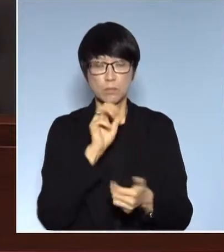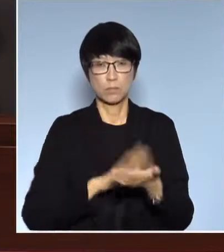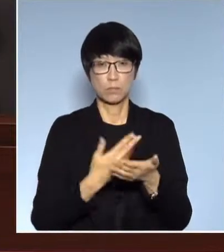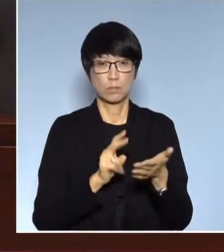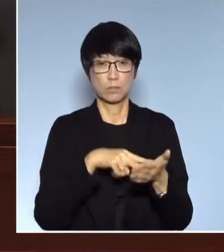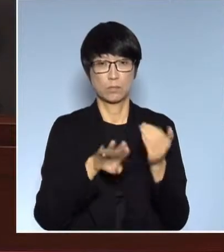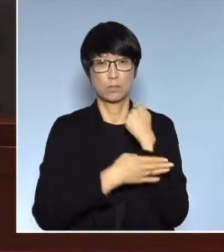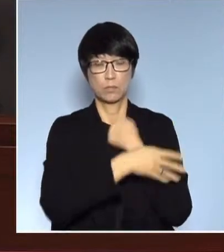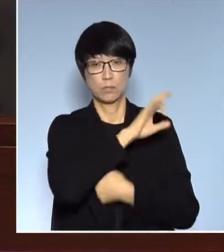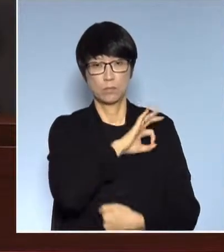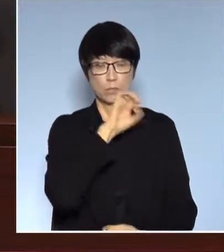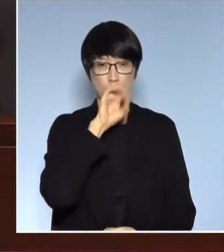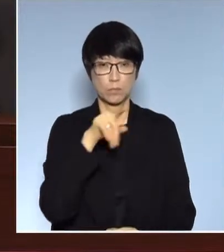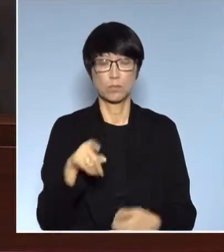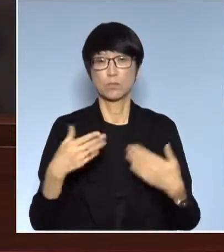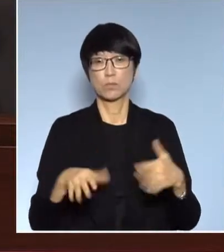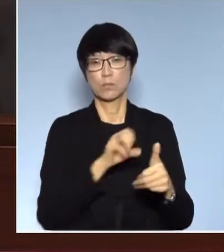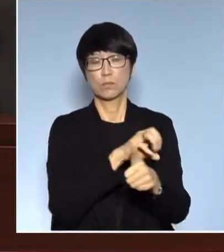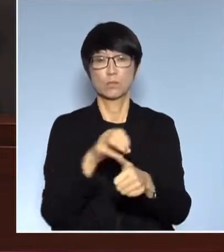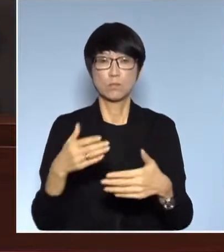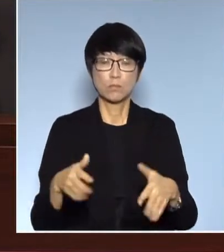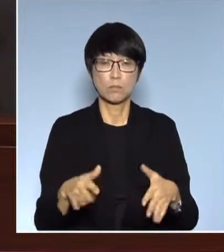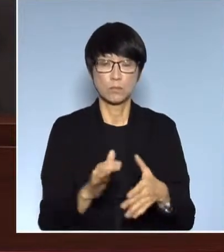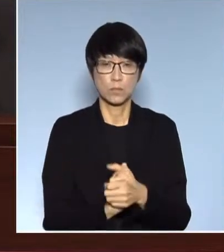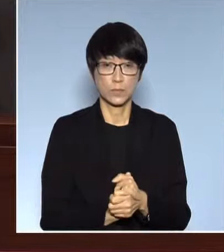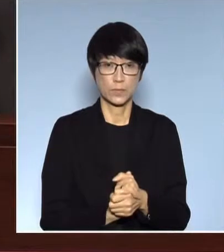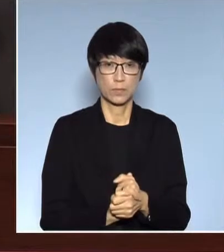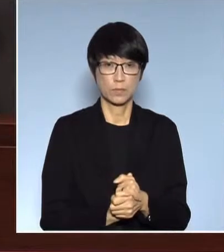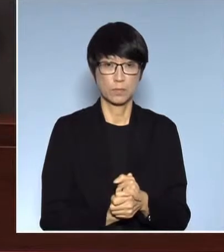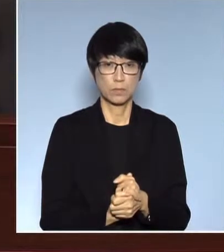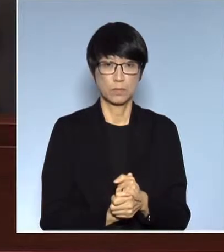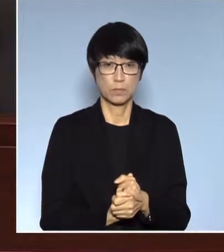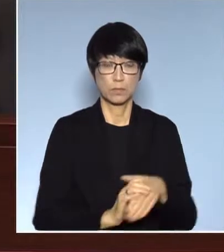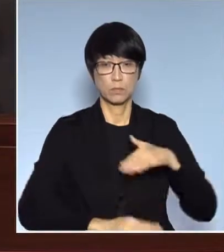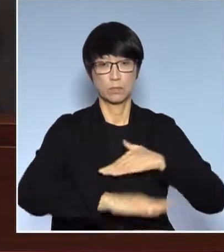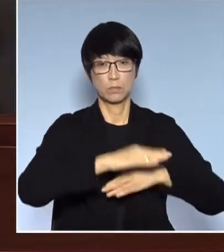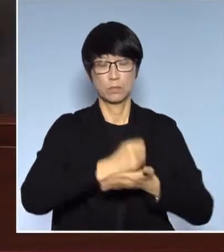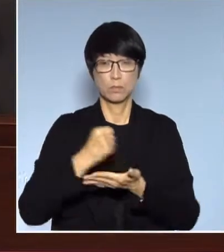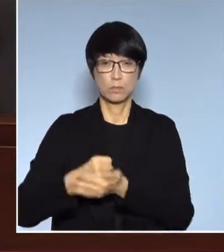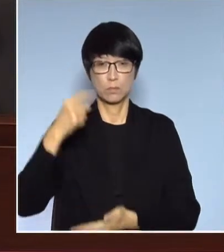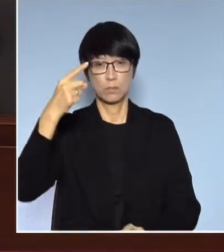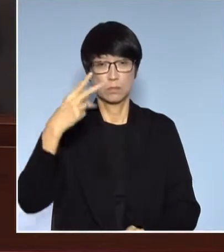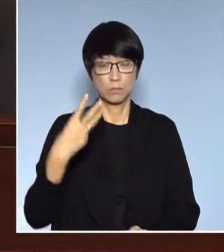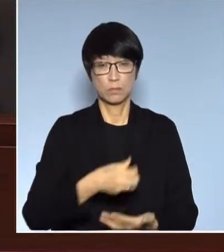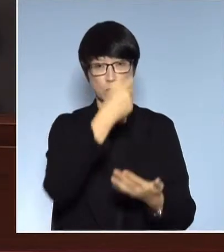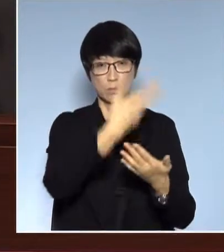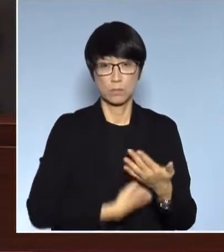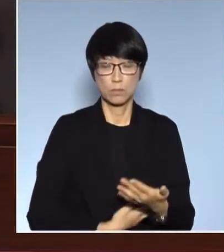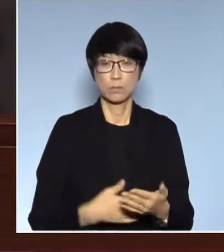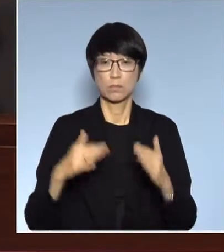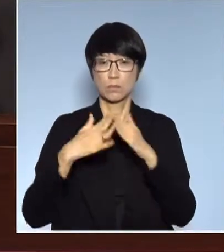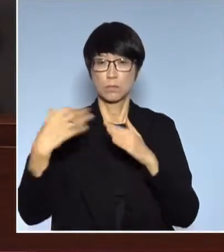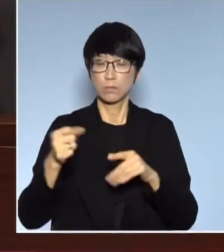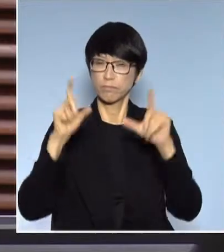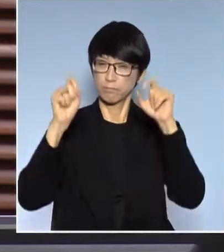就說了就算諮詢了是不是這樣我民意了那我相信一地兩檢用三號的方式其實司長也麻煩你解釋一下這些問題